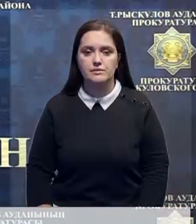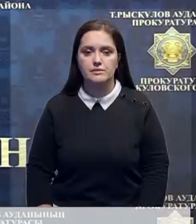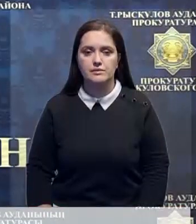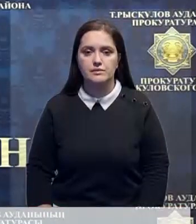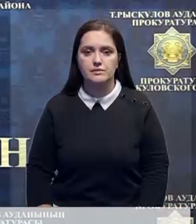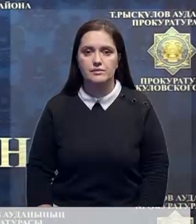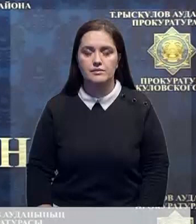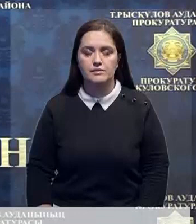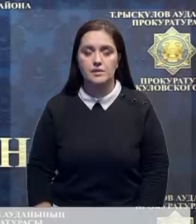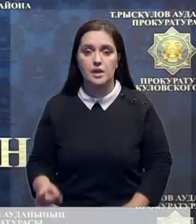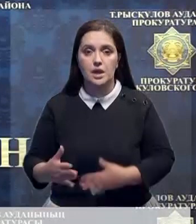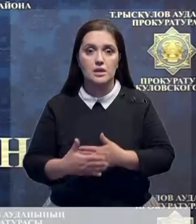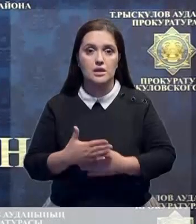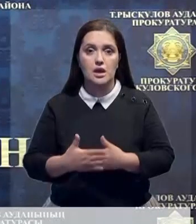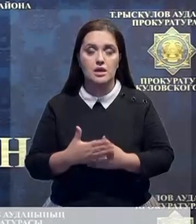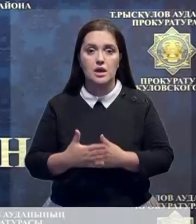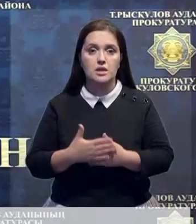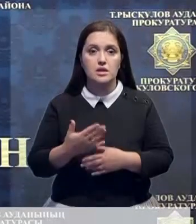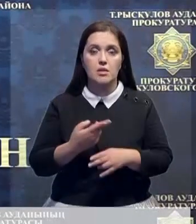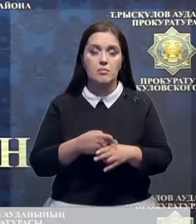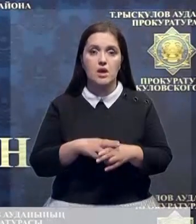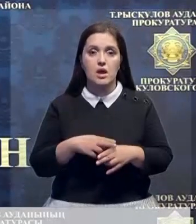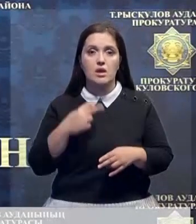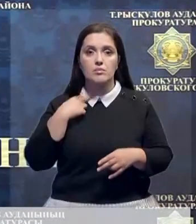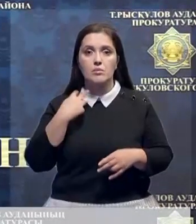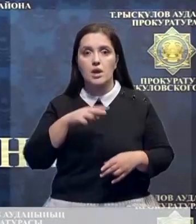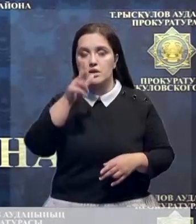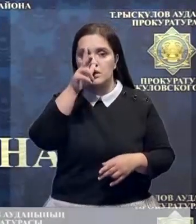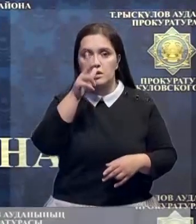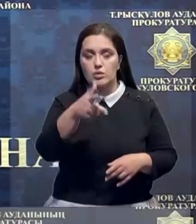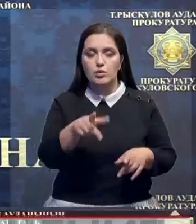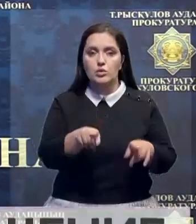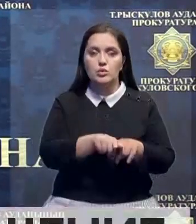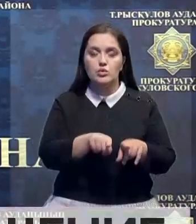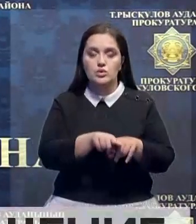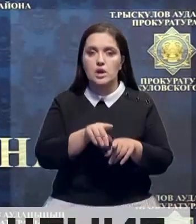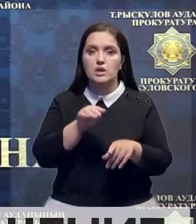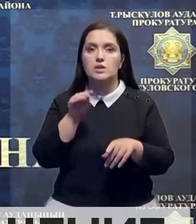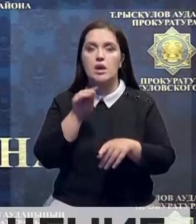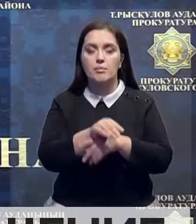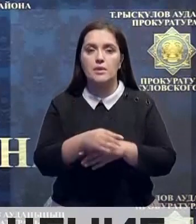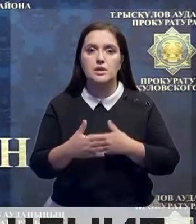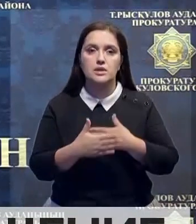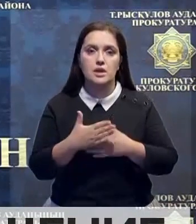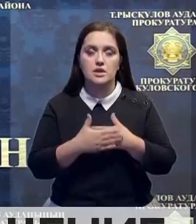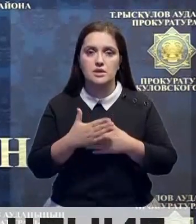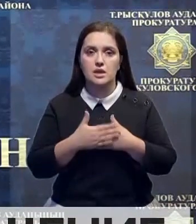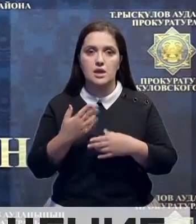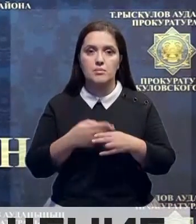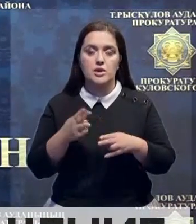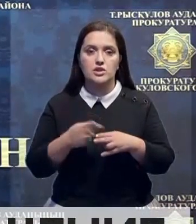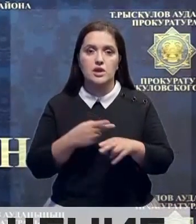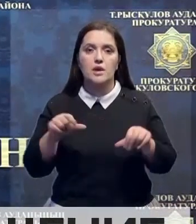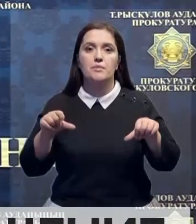И назначено наказание в виде ограничения свободы сроком на три года, а также назначено дополнительное наказание в виде лишения права